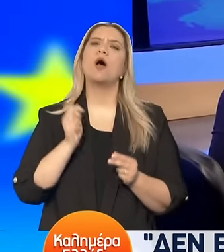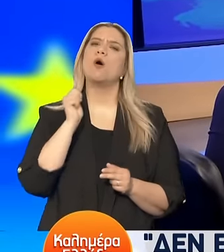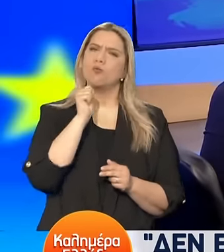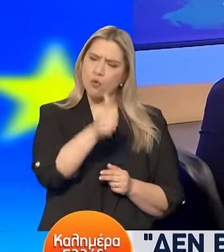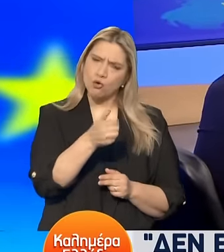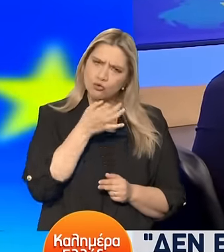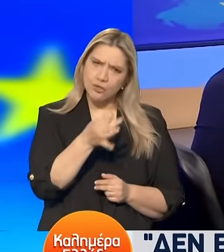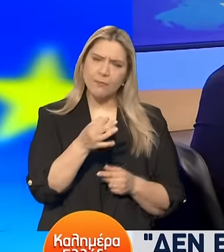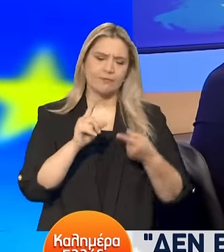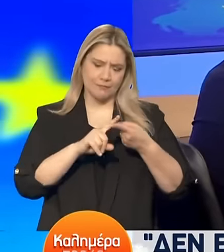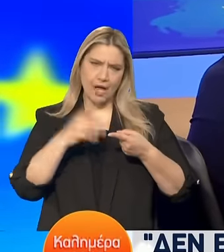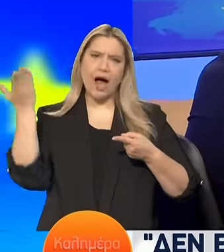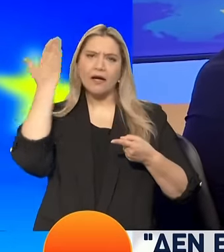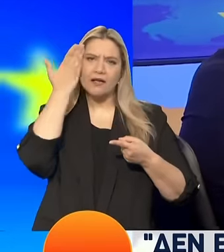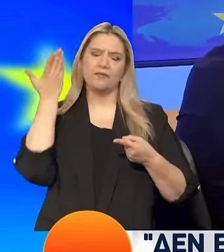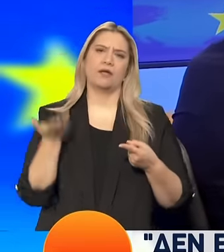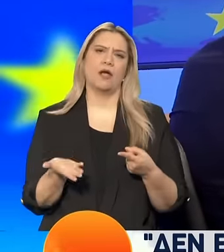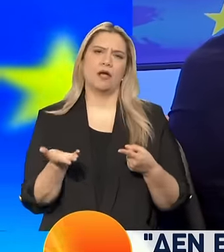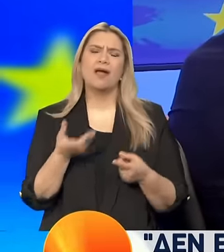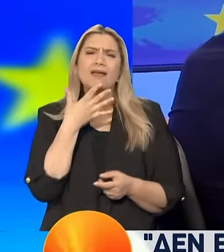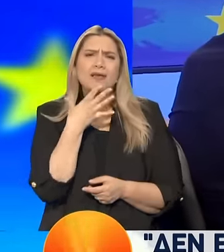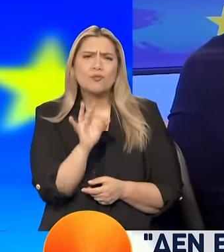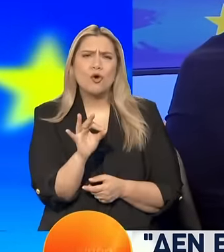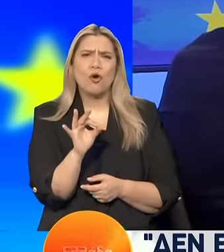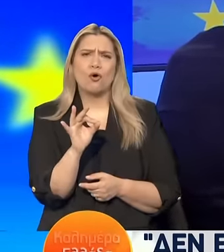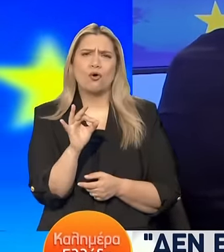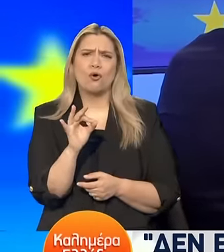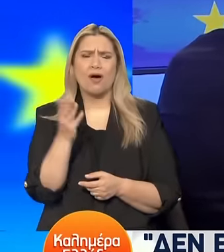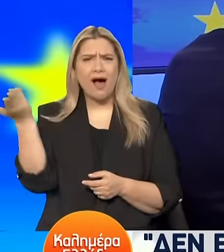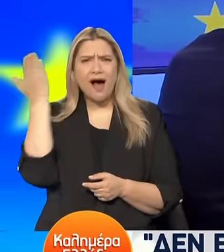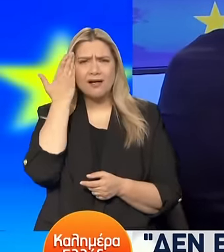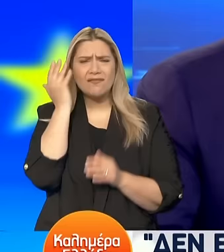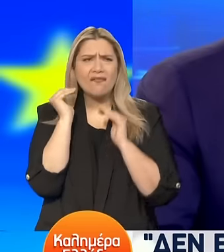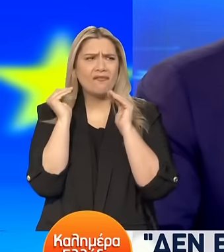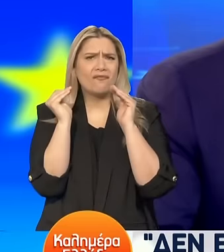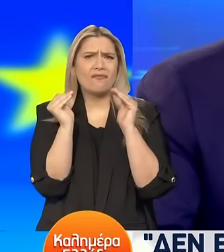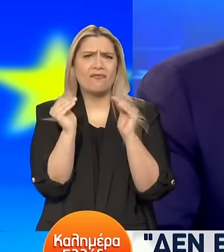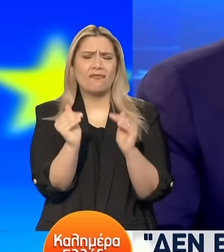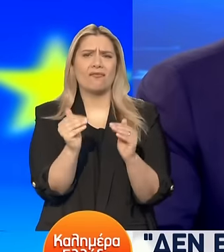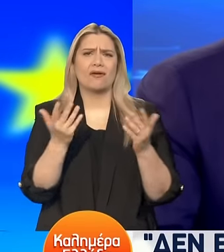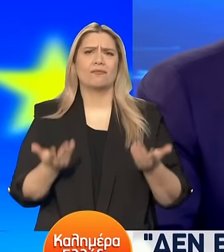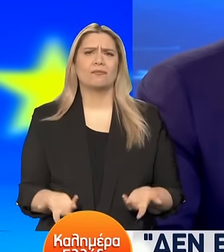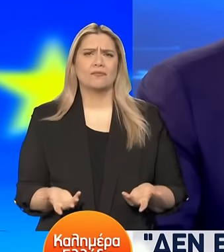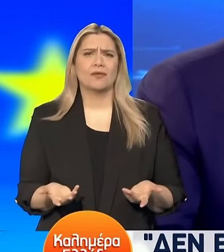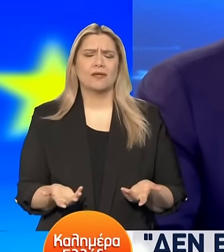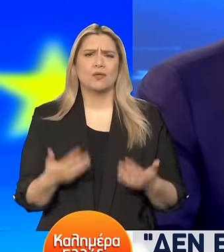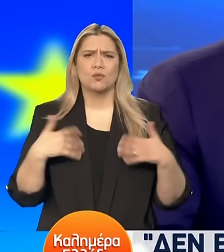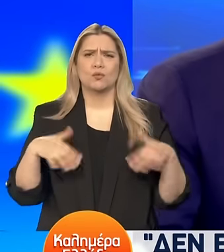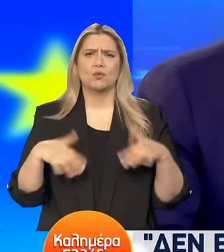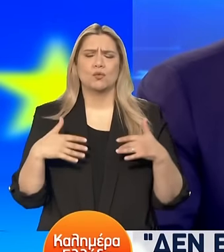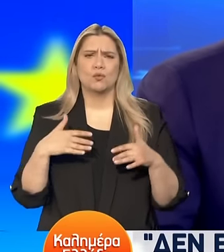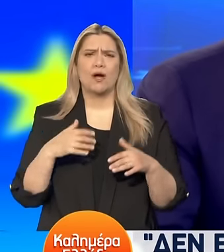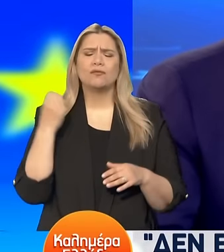Γιατί εξακολουθεί η ακρίβεια να είναι όχι ακριβώς αισθητή, είναι ο